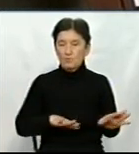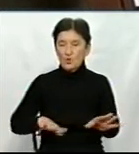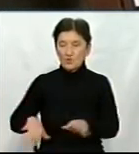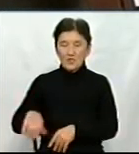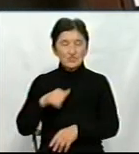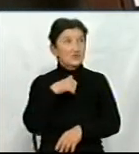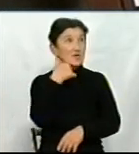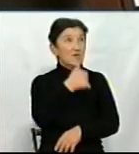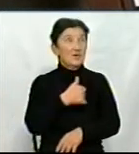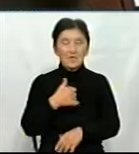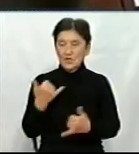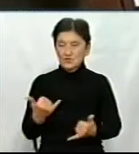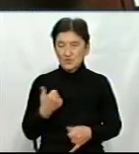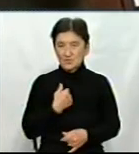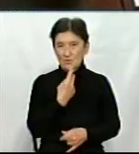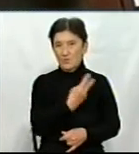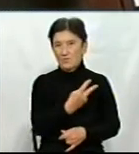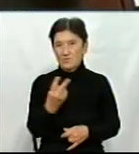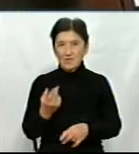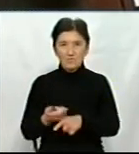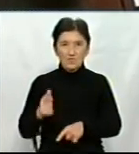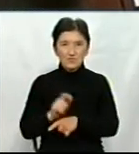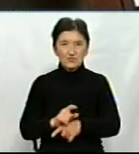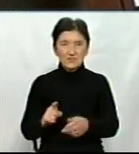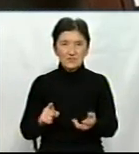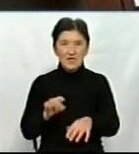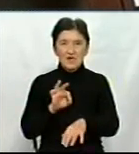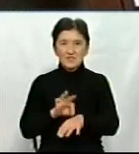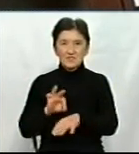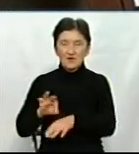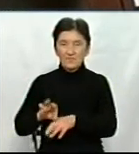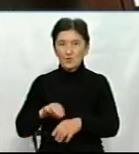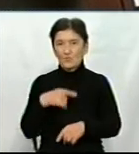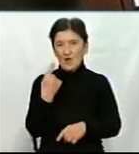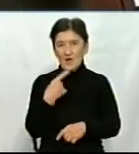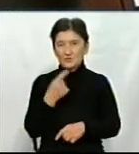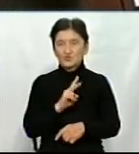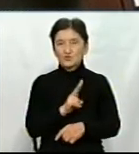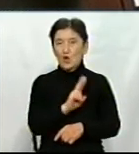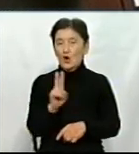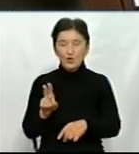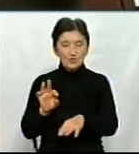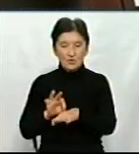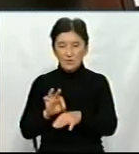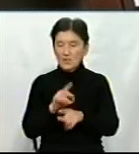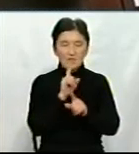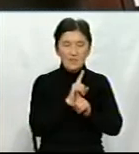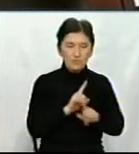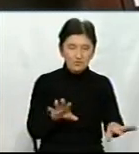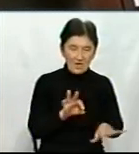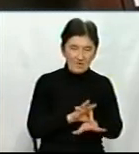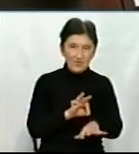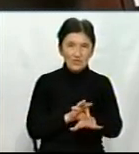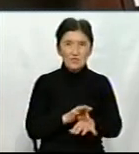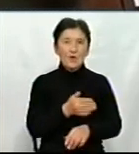він це поведе. Зараз вже набагато більше кількість захворювань. Кажуть, що ті, хто вже перехворів, не будуть хворіти. То